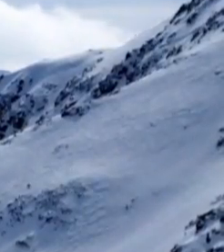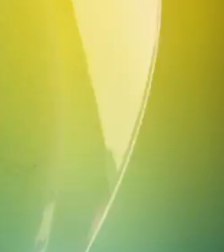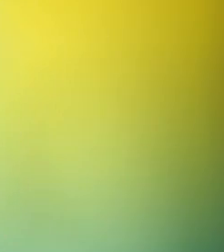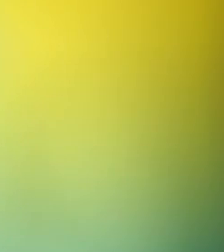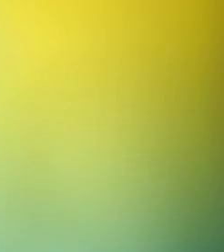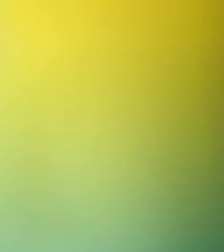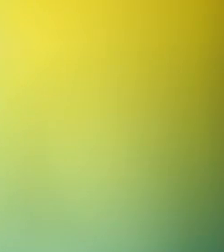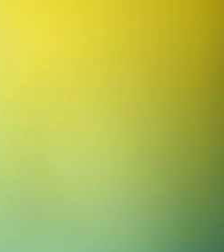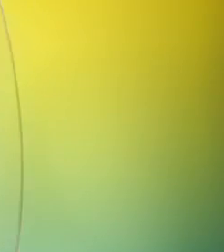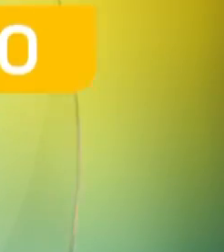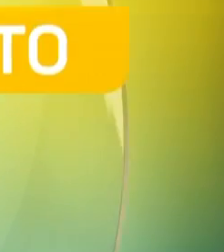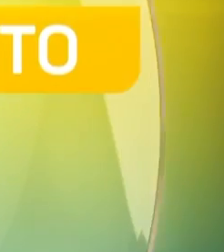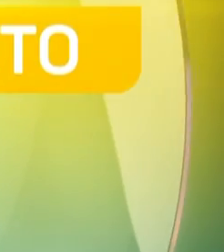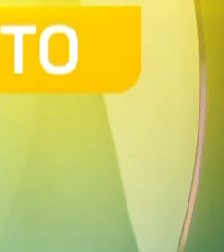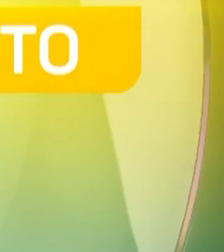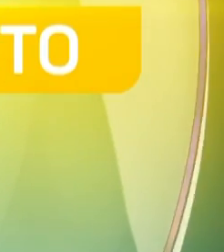Редактор субтитров.Семкин Корректор А.Егорова